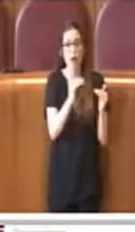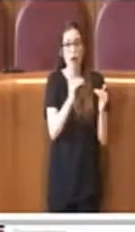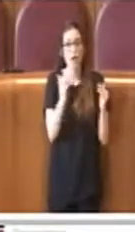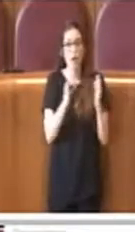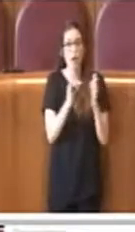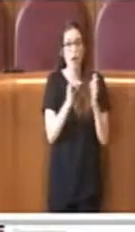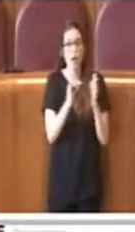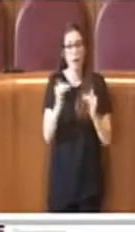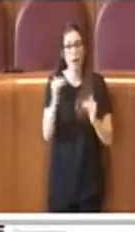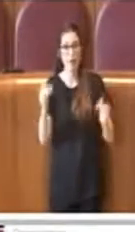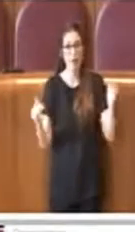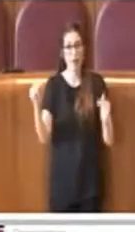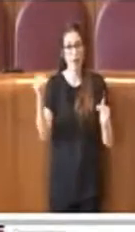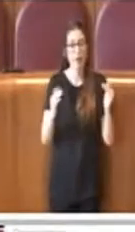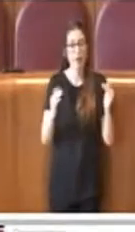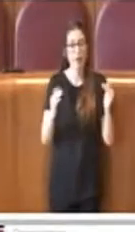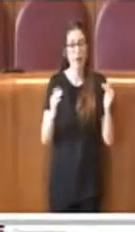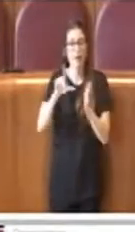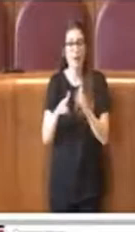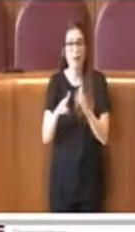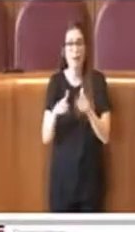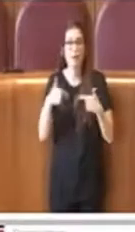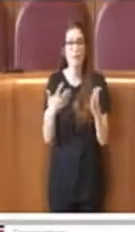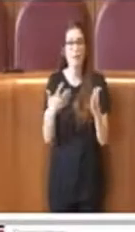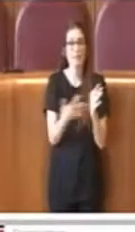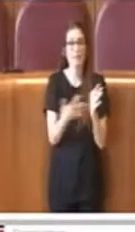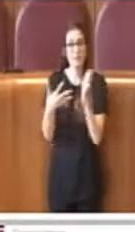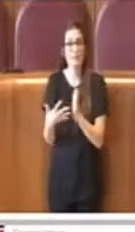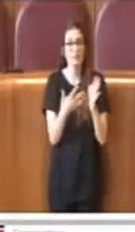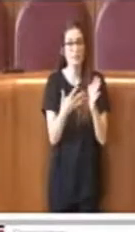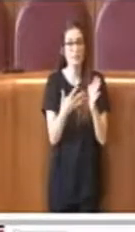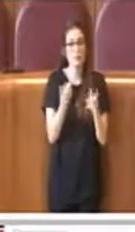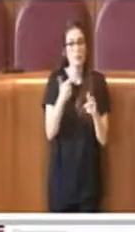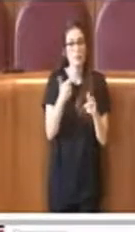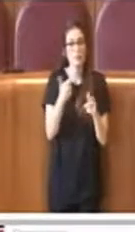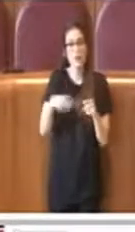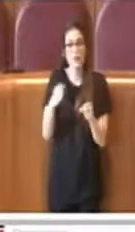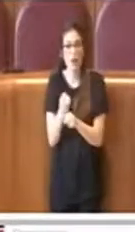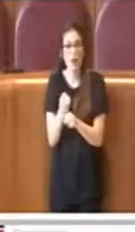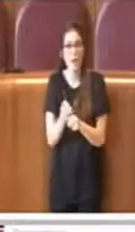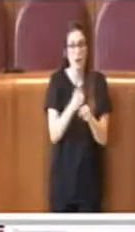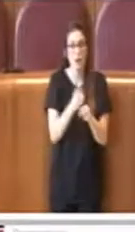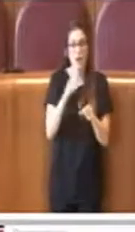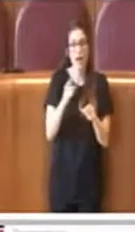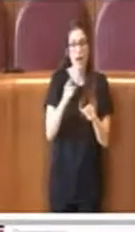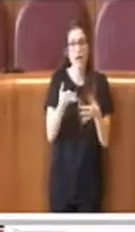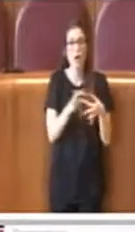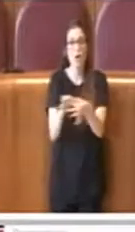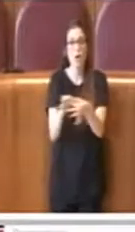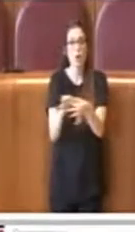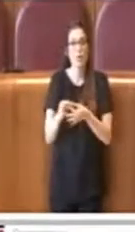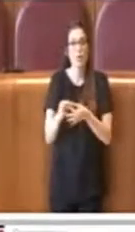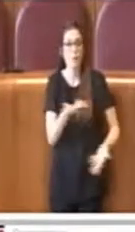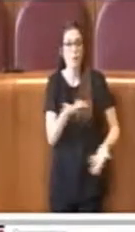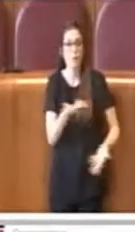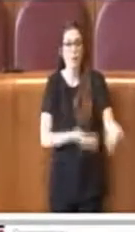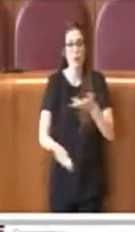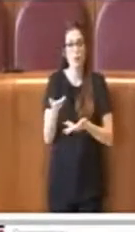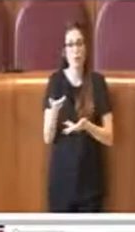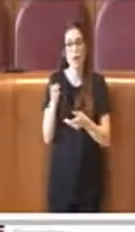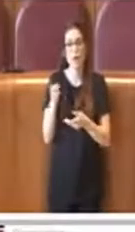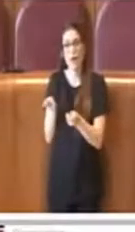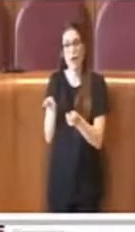regolamenti che nel tempo ha generato alcune difficoltà nell'interlavoro e anche nel coordinamento tra di loro e con l'amministrazione